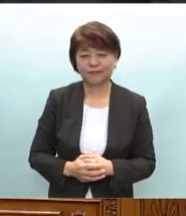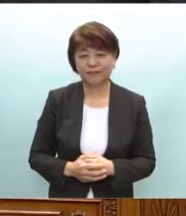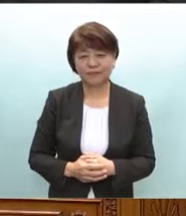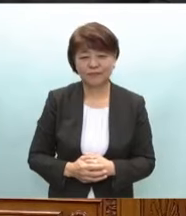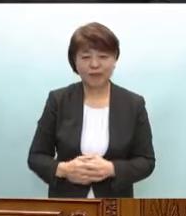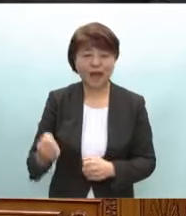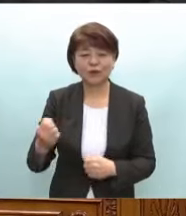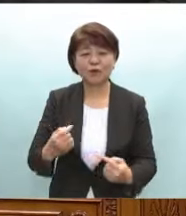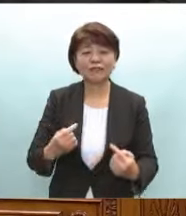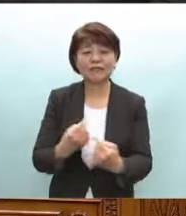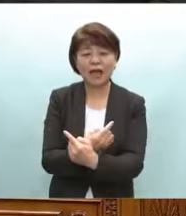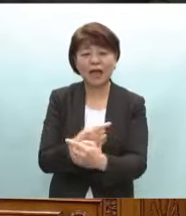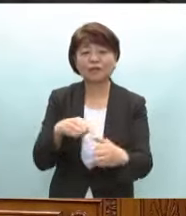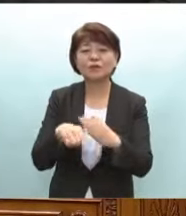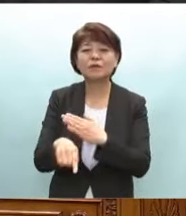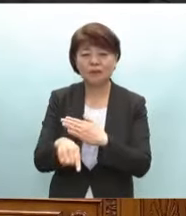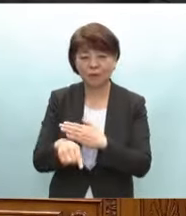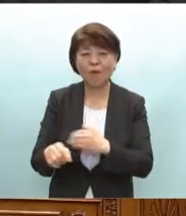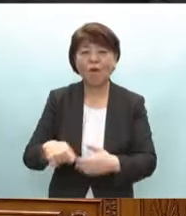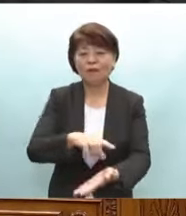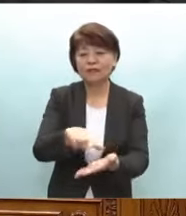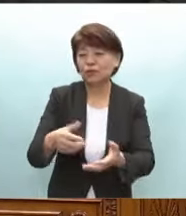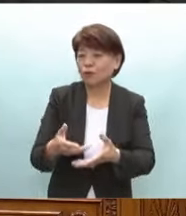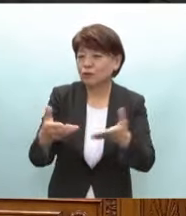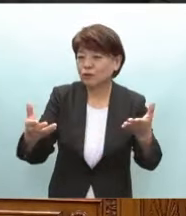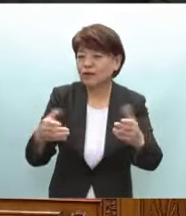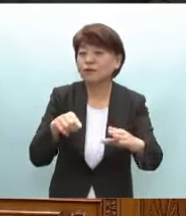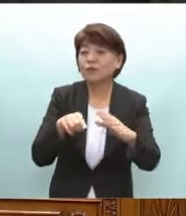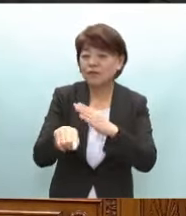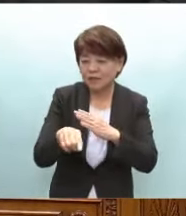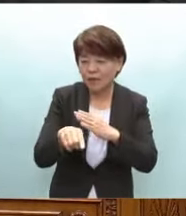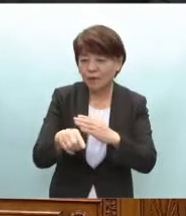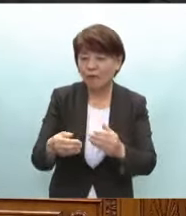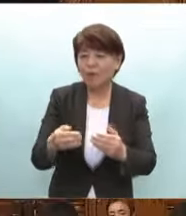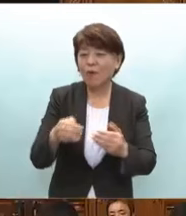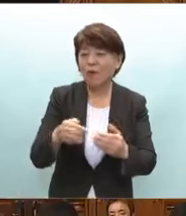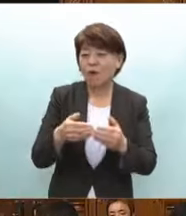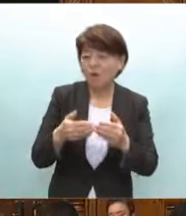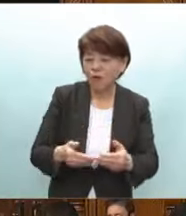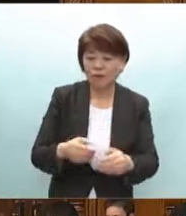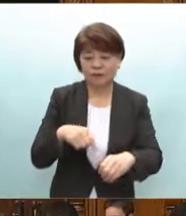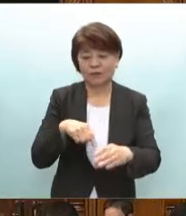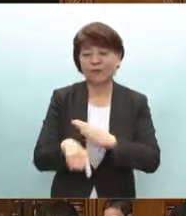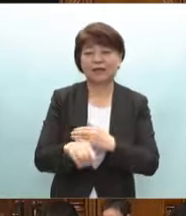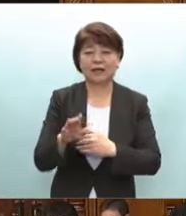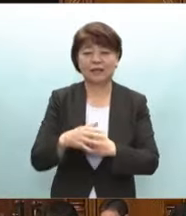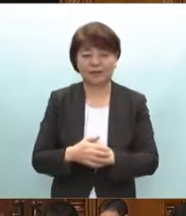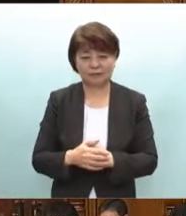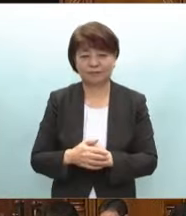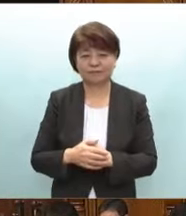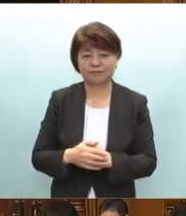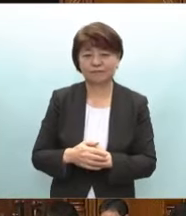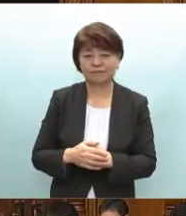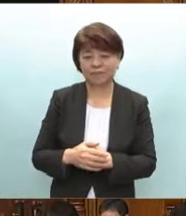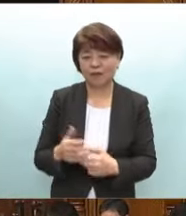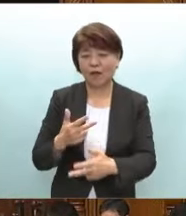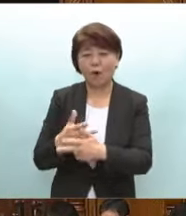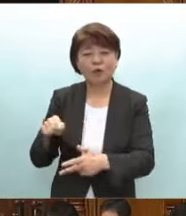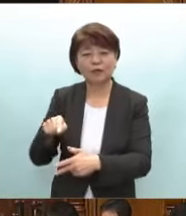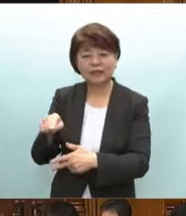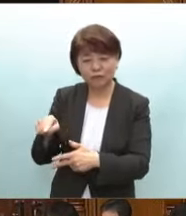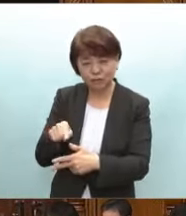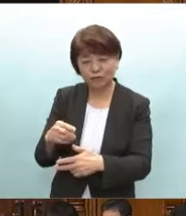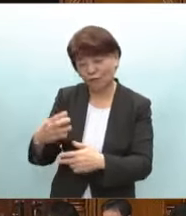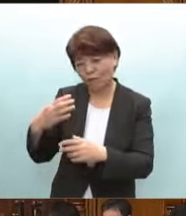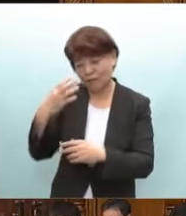強靭化の点でも地方創生の観点でも極めて大きな意味があります北陸新幹線の前線開業は一